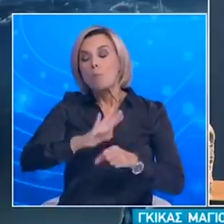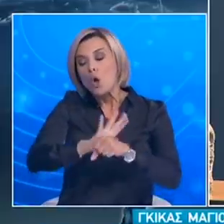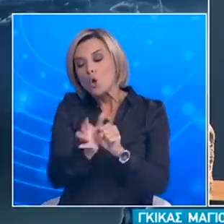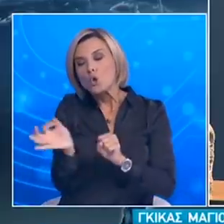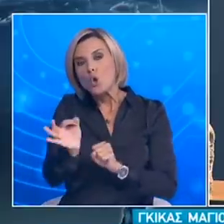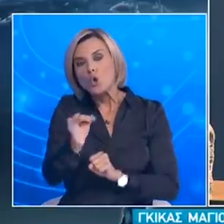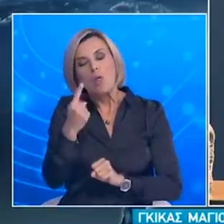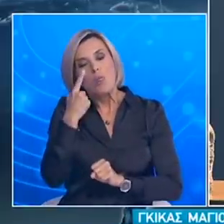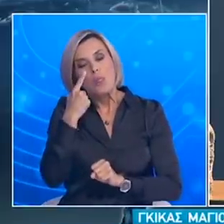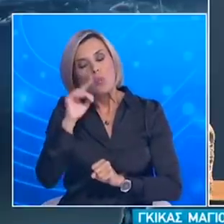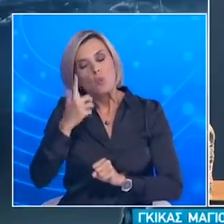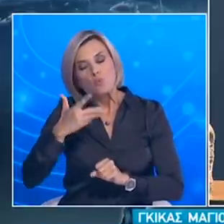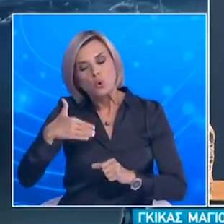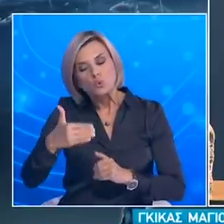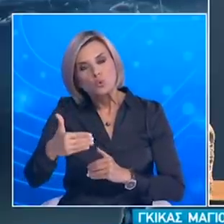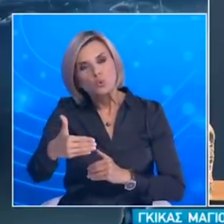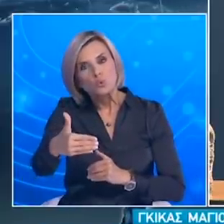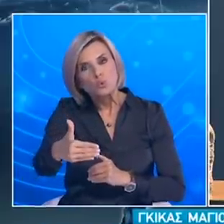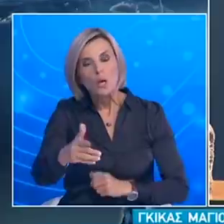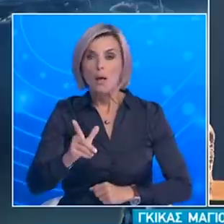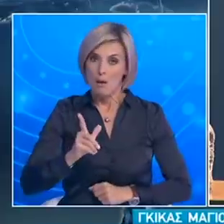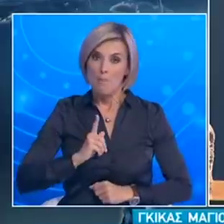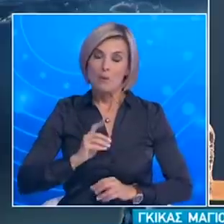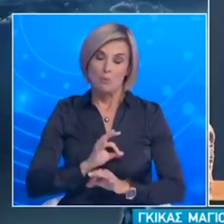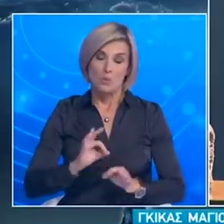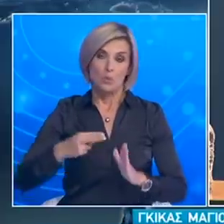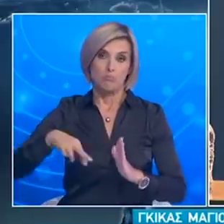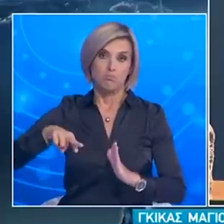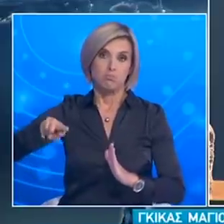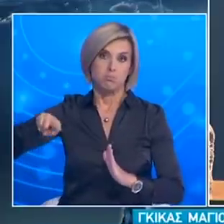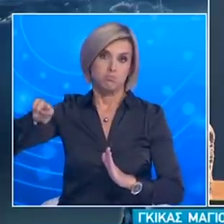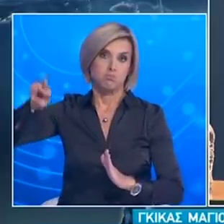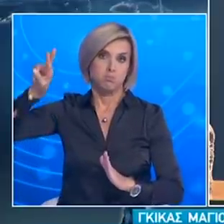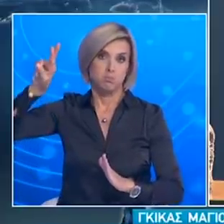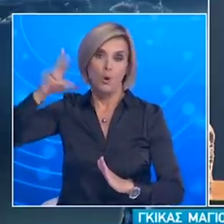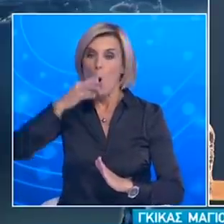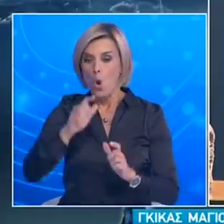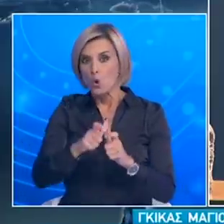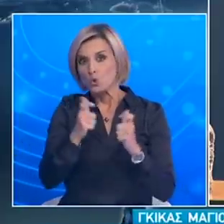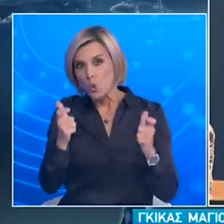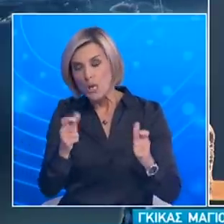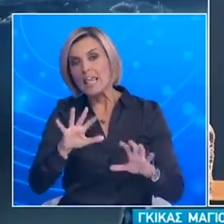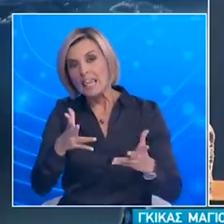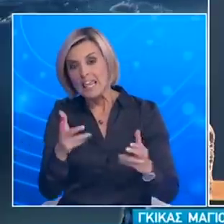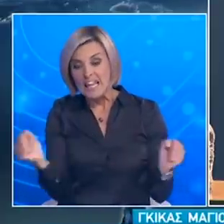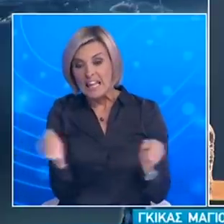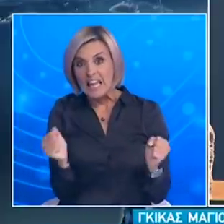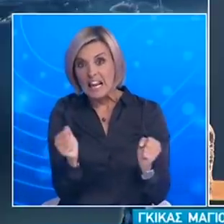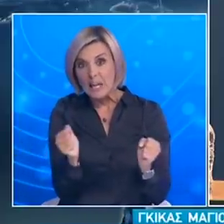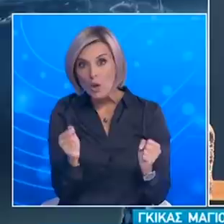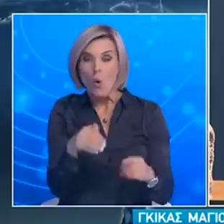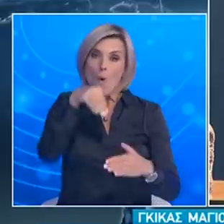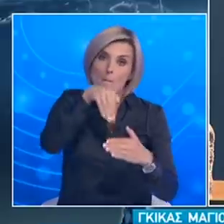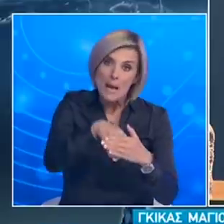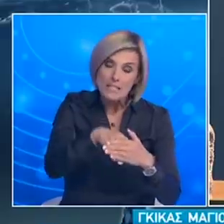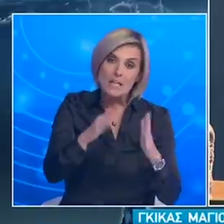θα δούμε πώς θα κινηθούν Περιμένουμε αύξηση λόγω του γεγονότος ότι με το κρύο θα χρειαστεί να μπούμε σε κλειστούς χώρους